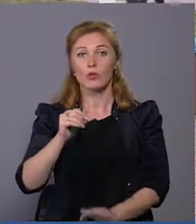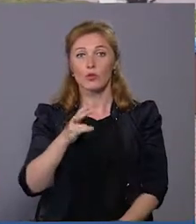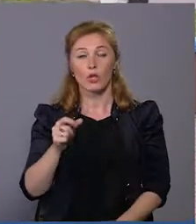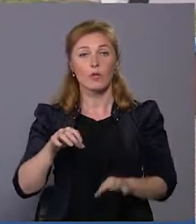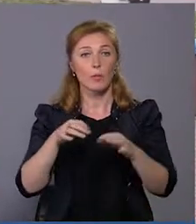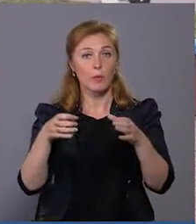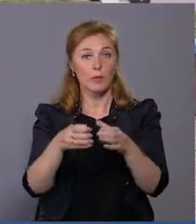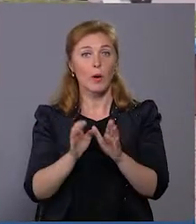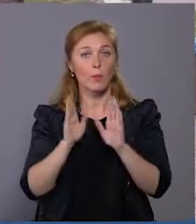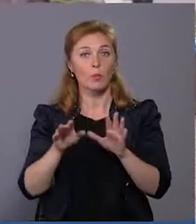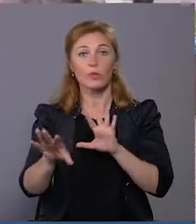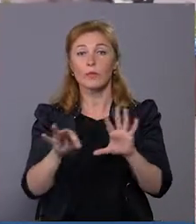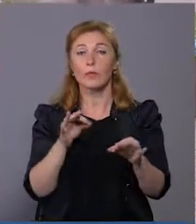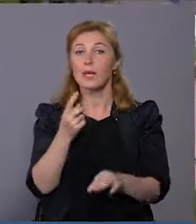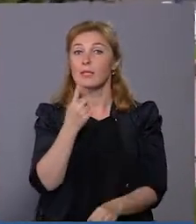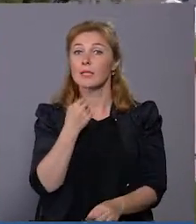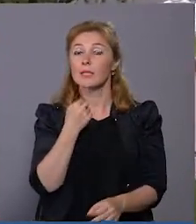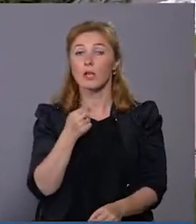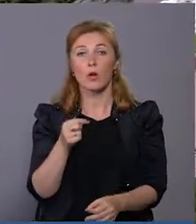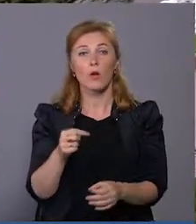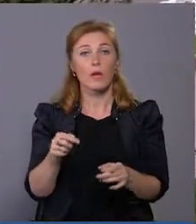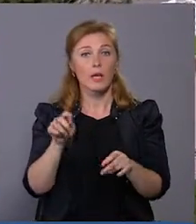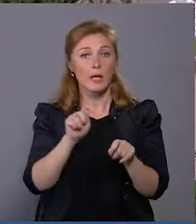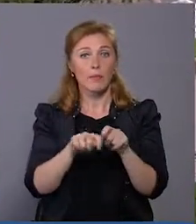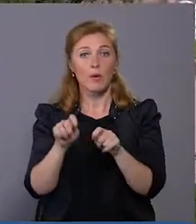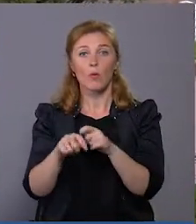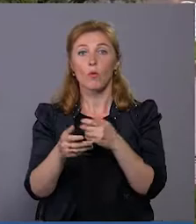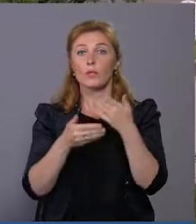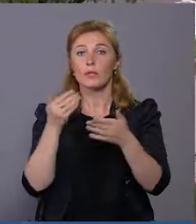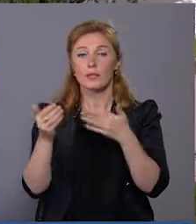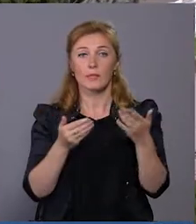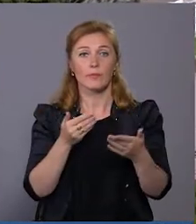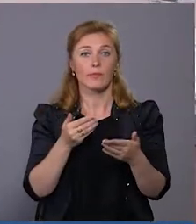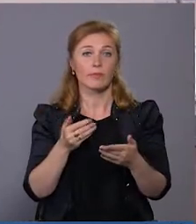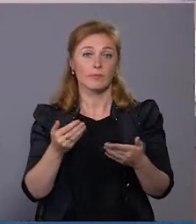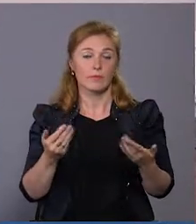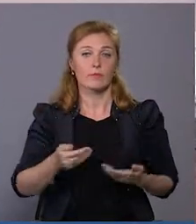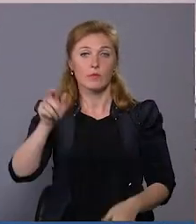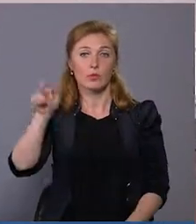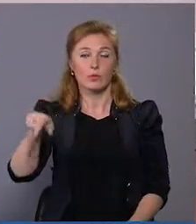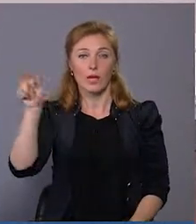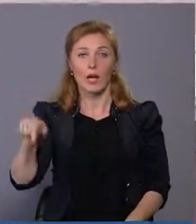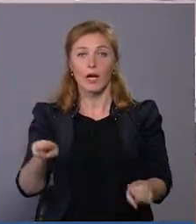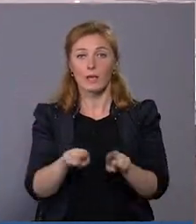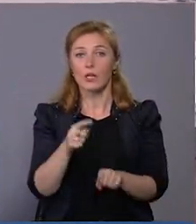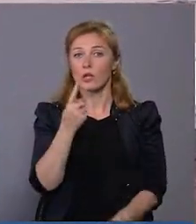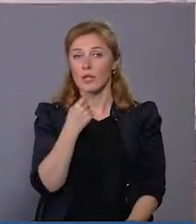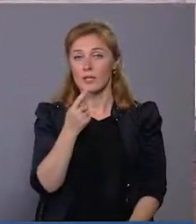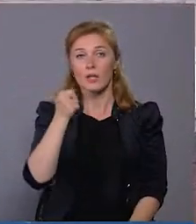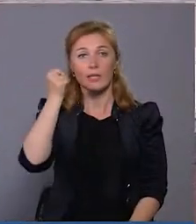будуть відбирати зразки крові і проводити опитування серед жителів Хмельницького, а також Красилова,